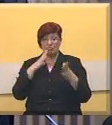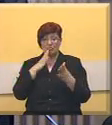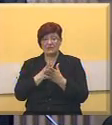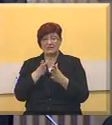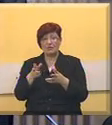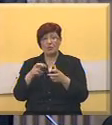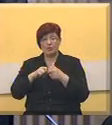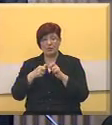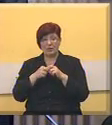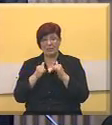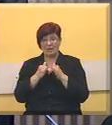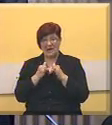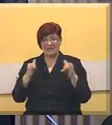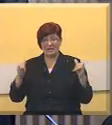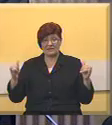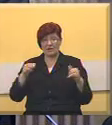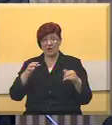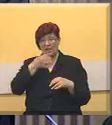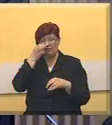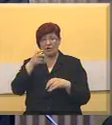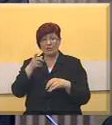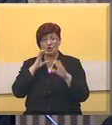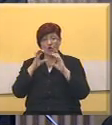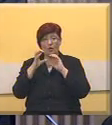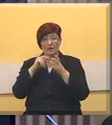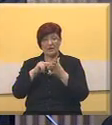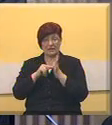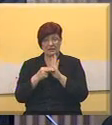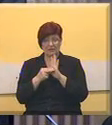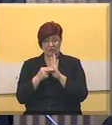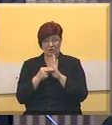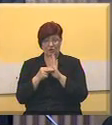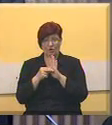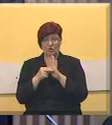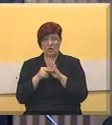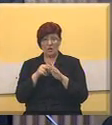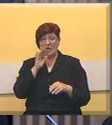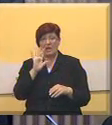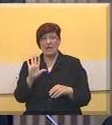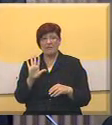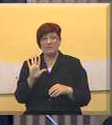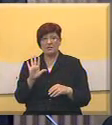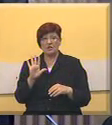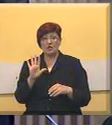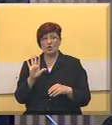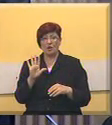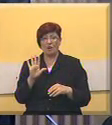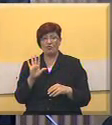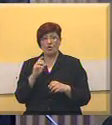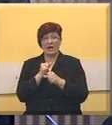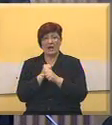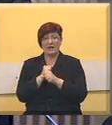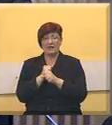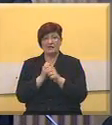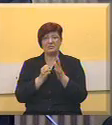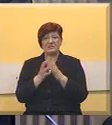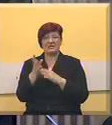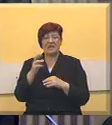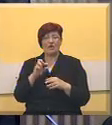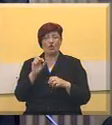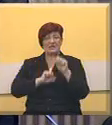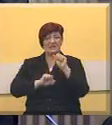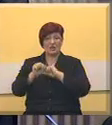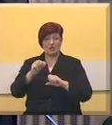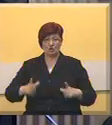u obavi problemima razvoja informacijalno-komunikacijalnih tehnologija i njihovih primjene o ekologiji i zaštite